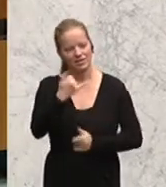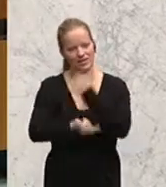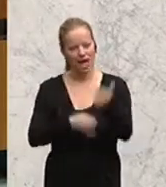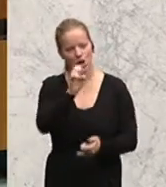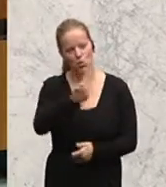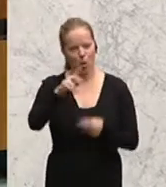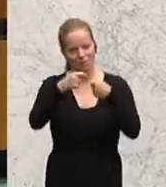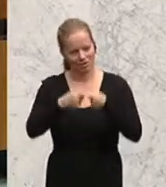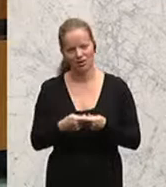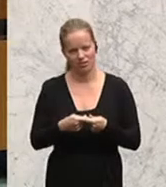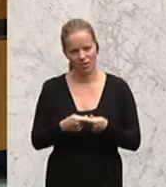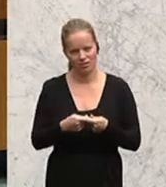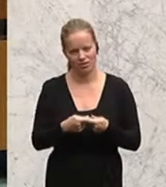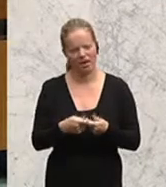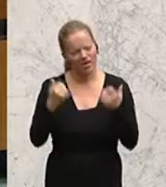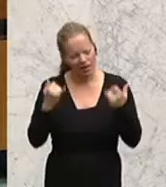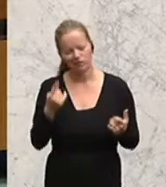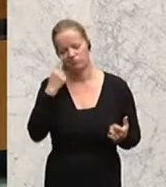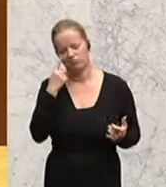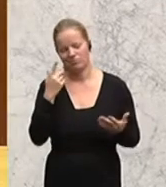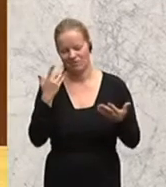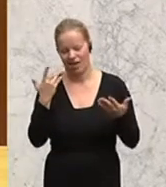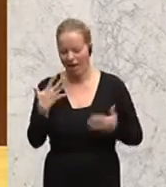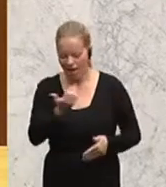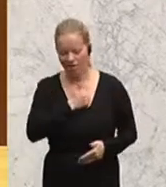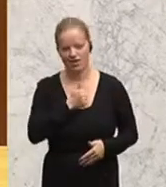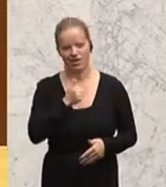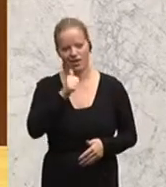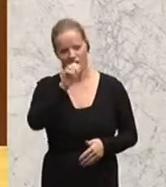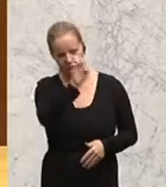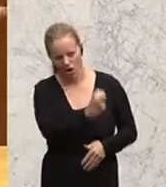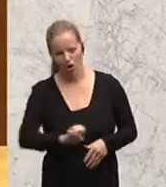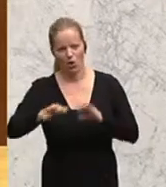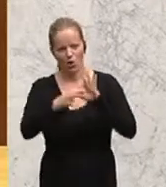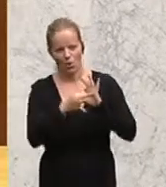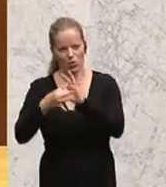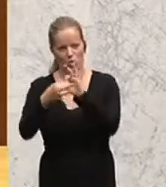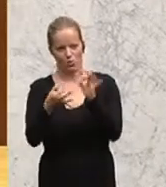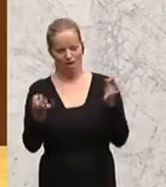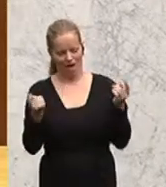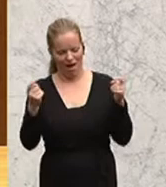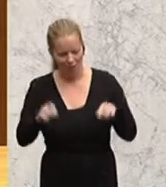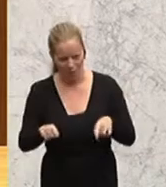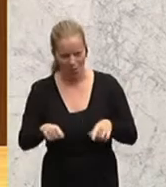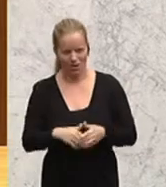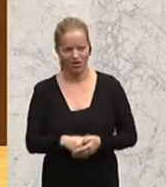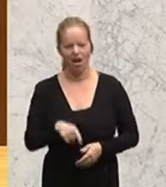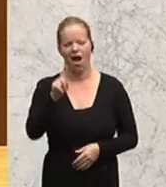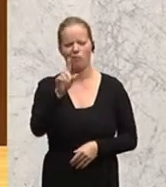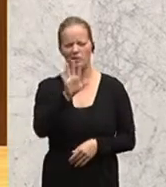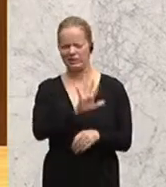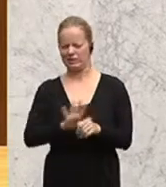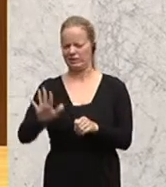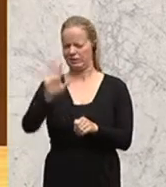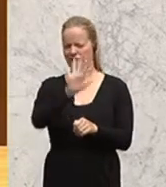endlich in der Europäischen Union angekommen. Aber der Schein drückt,